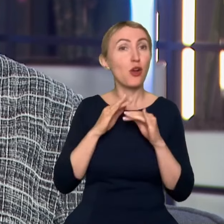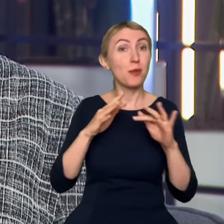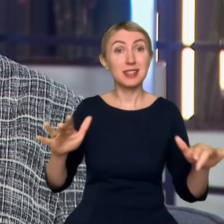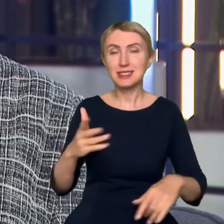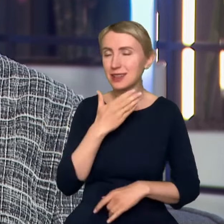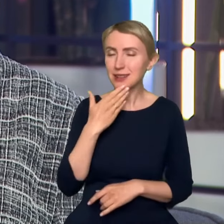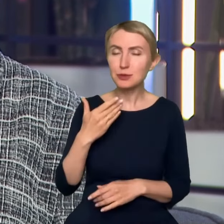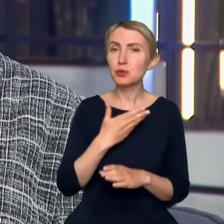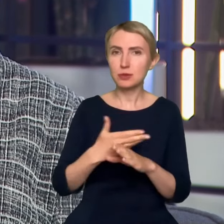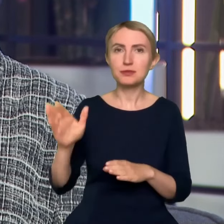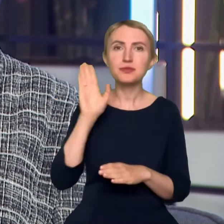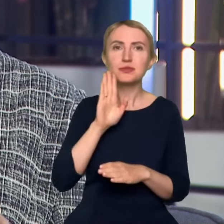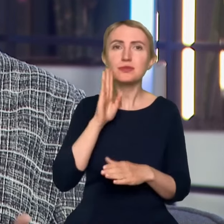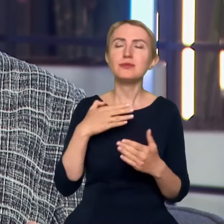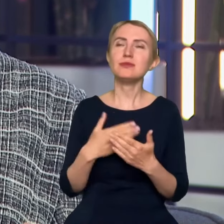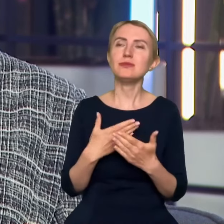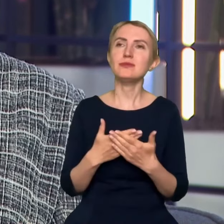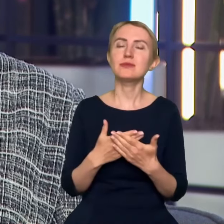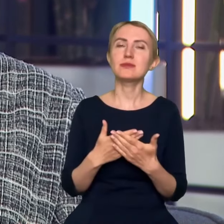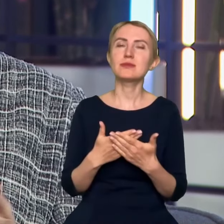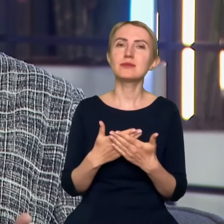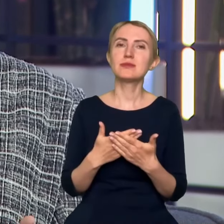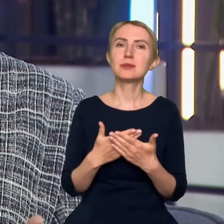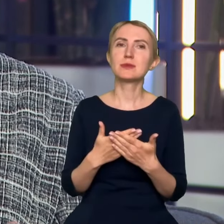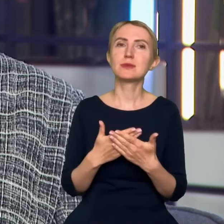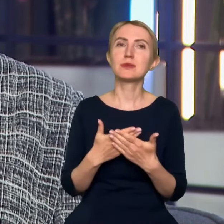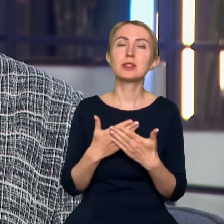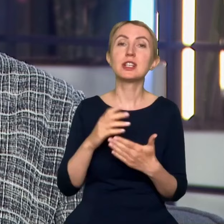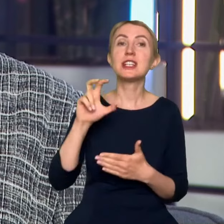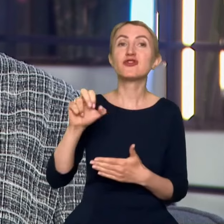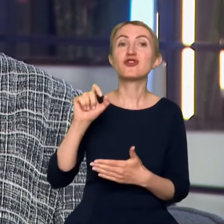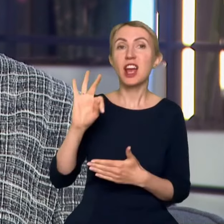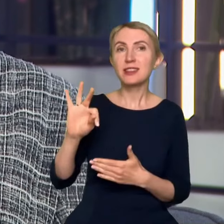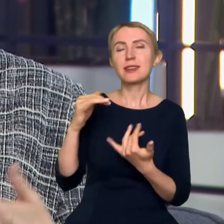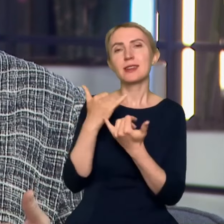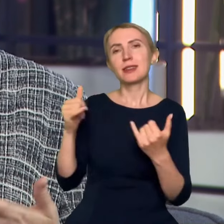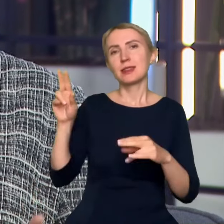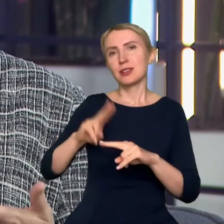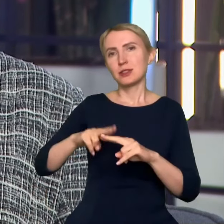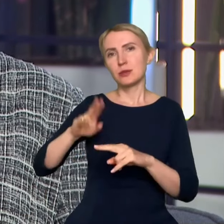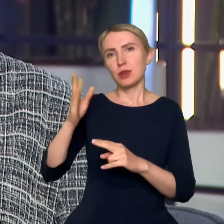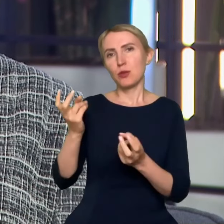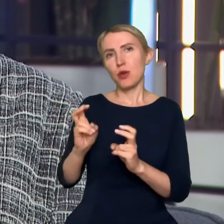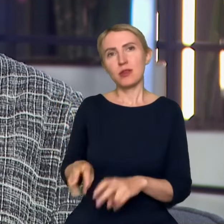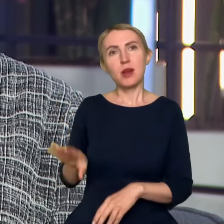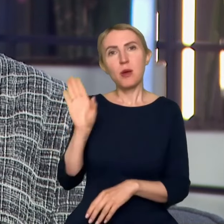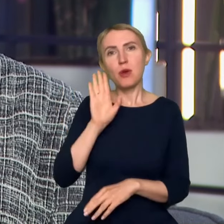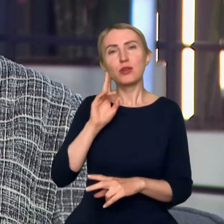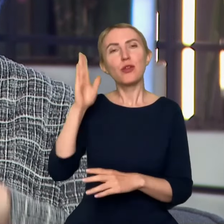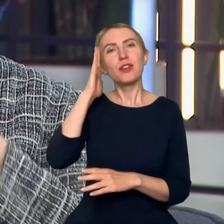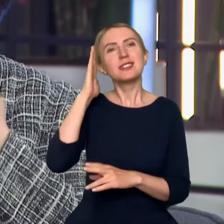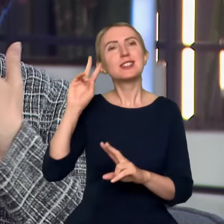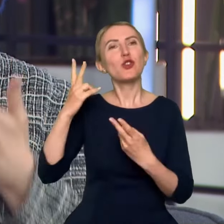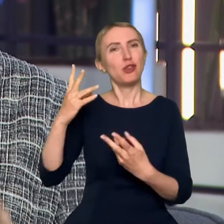istniały. Dlatego, że nie oszukujmy się, czat i inne narzędzia, które będą powstawać, nadal skądś tę wiedzę będą musiały